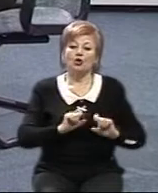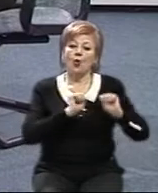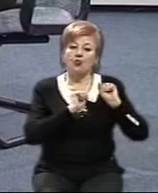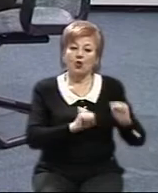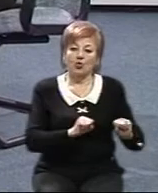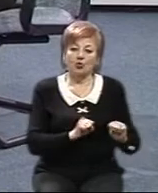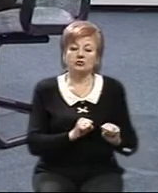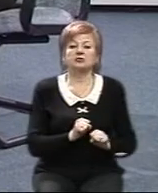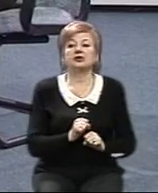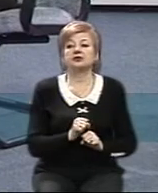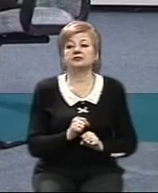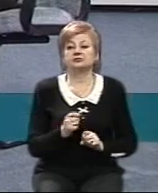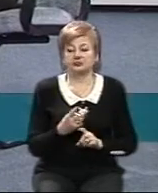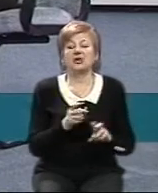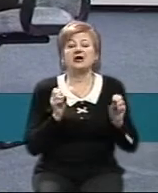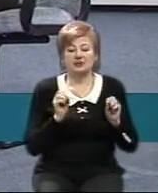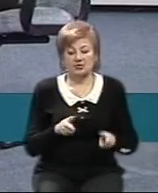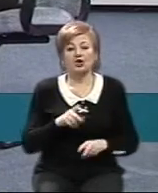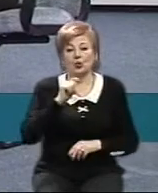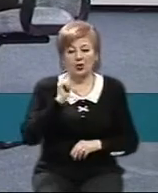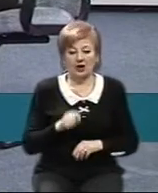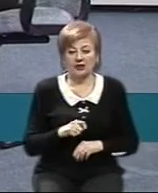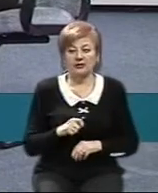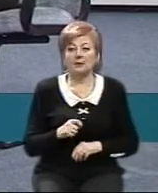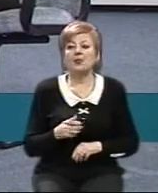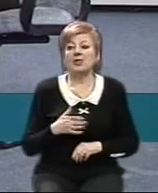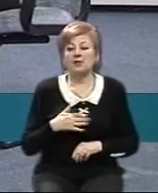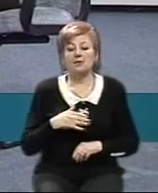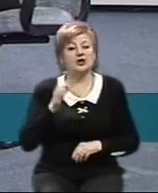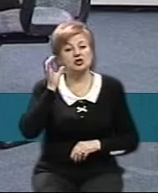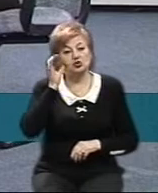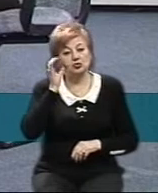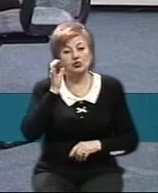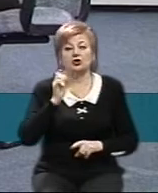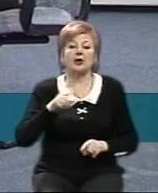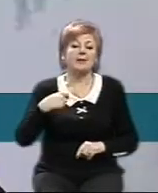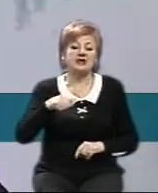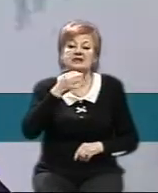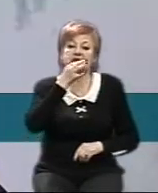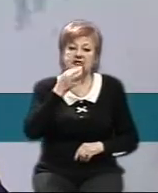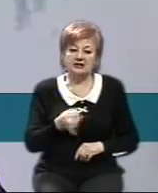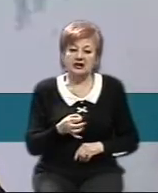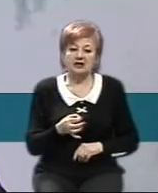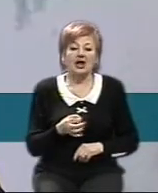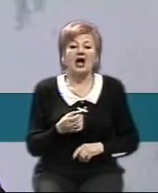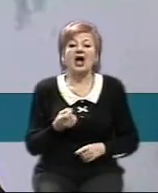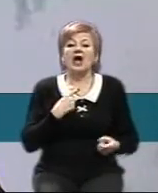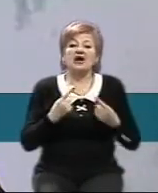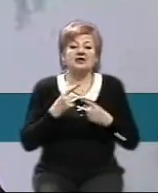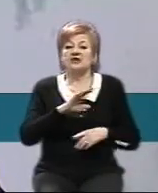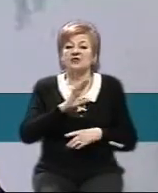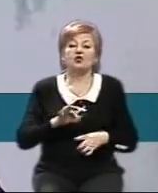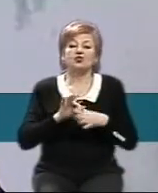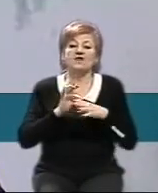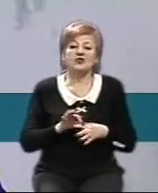та Національної безпеки України, РНБО. Ми дивились і слухали про те, що президент сказав, що мова не йде ані про